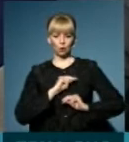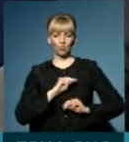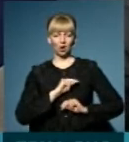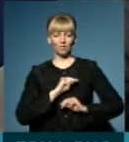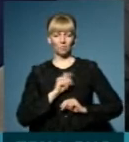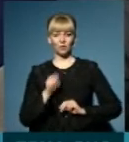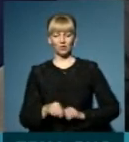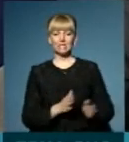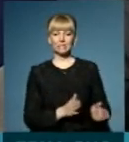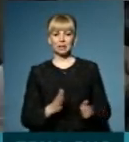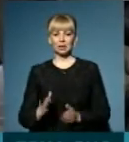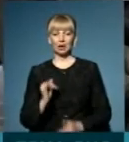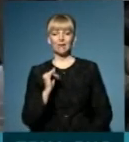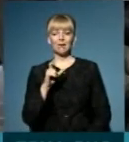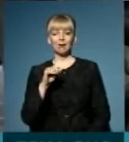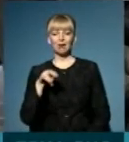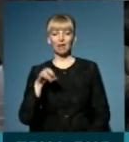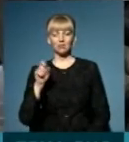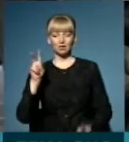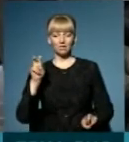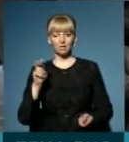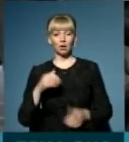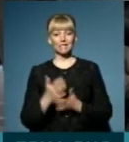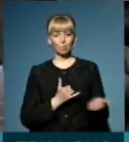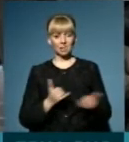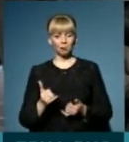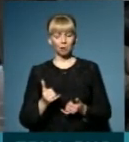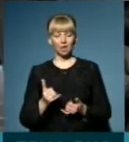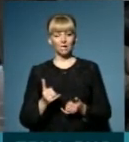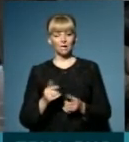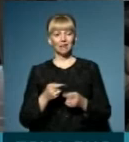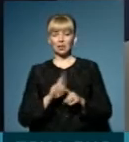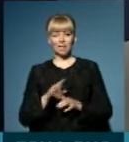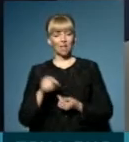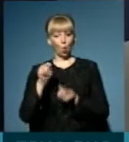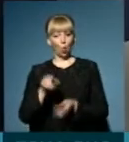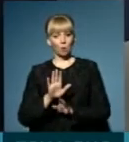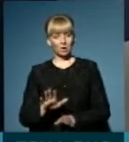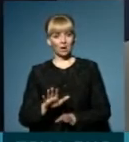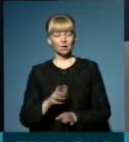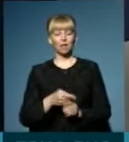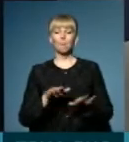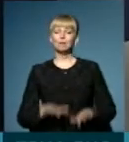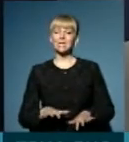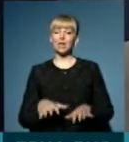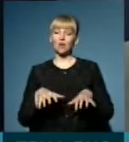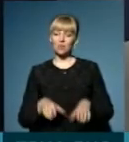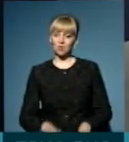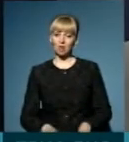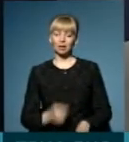в цій системі і хелс. Тобто, визпечення технікою – це не компетенція департаменту, це місцева влада? звісно, це місцева влада, це